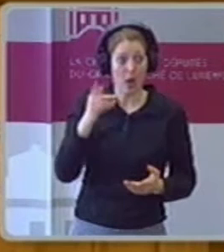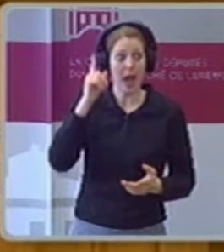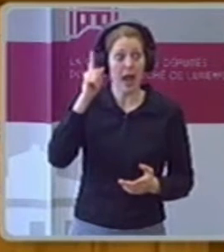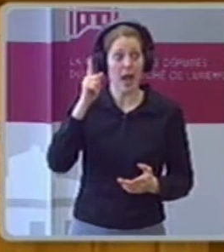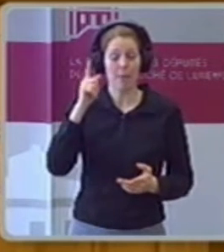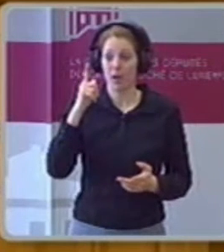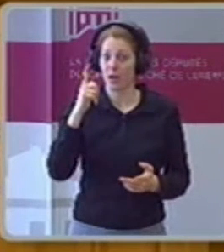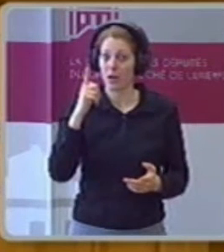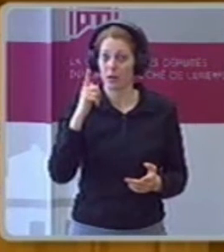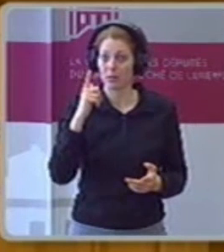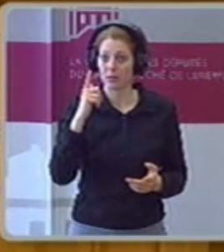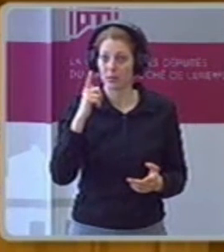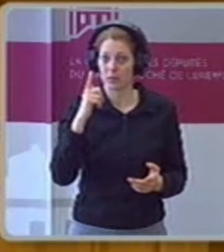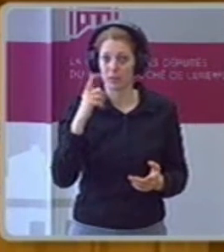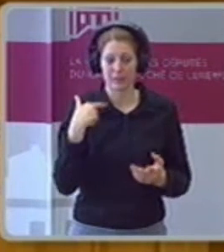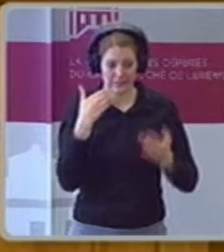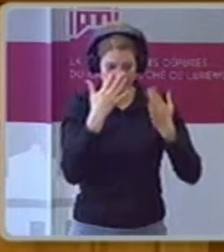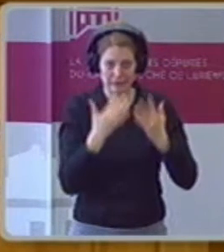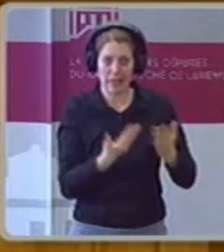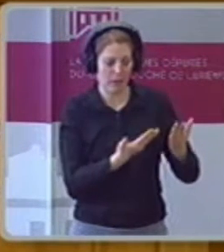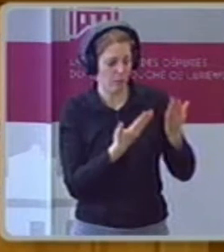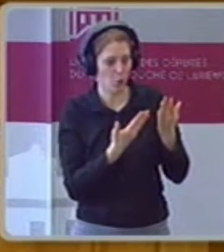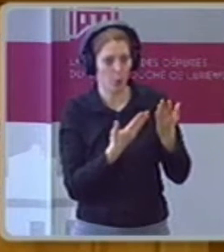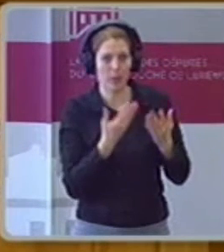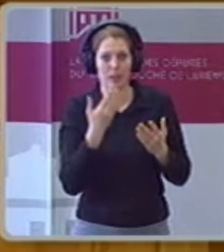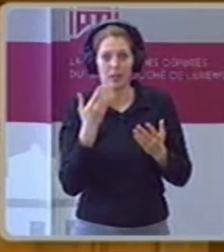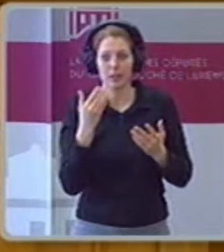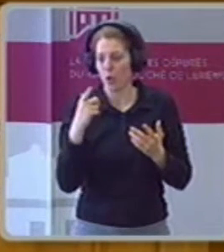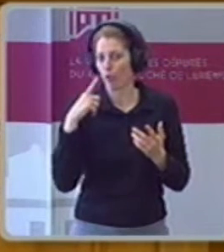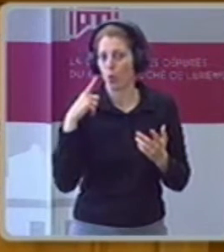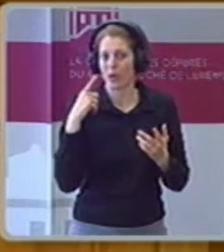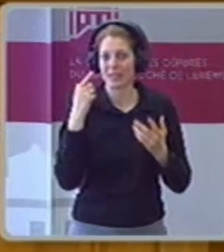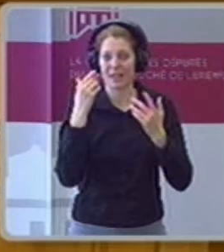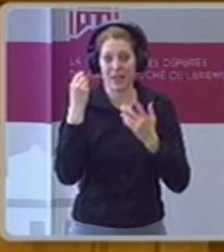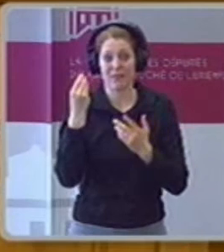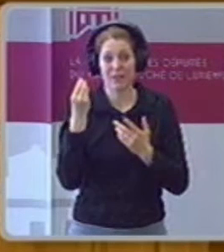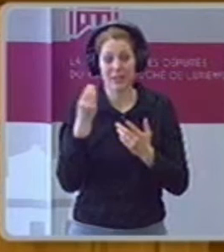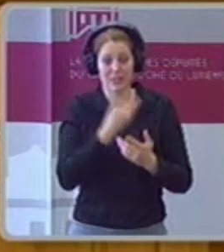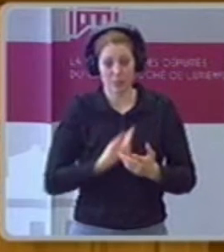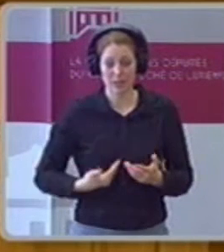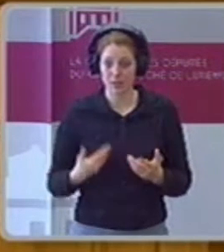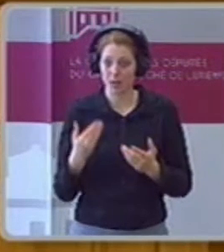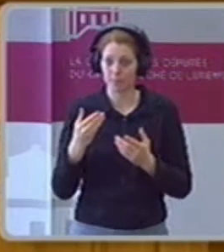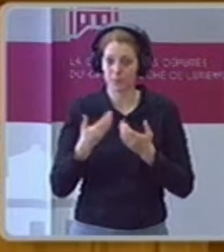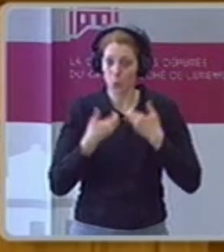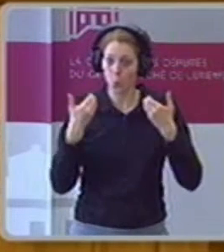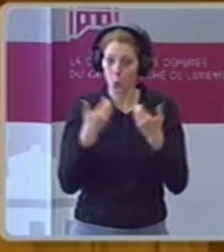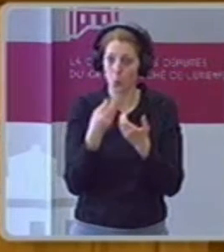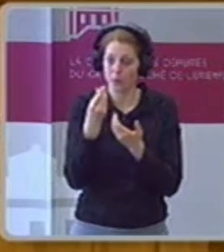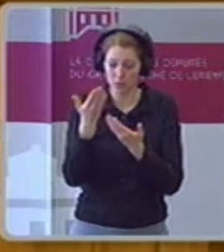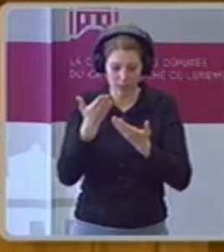die auch die Mögen haben, und die Dokumente kriegt, wenn man dann aber durch eine Kugel geht, dann stellt man fest,